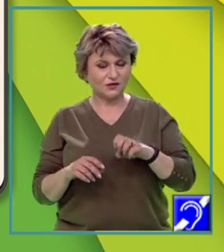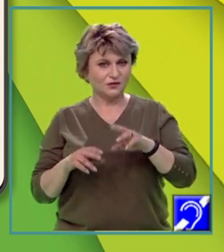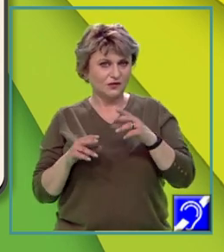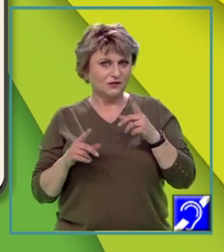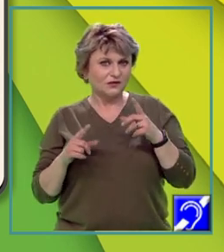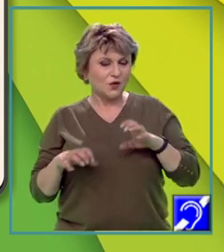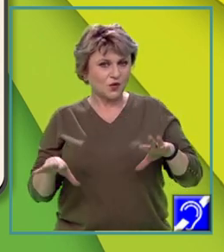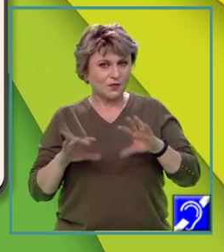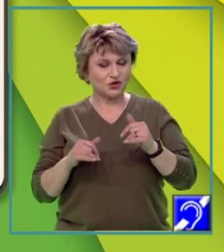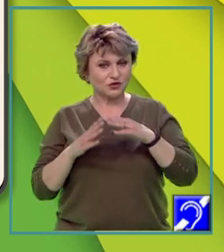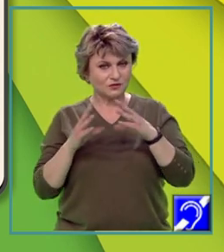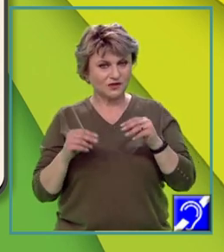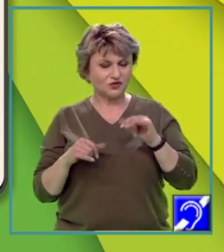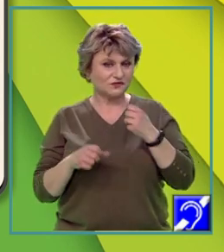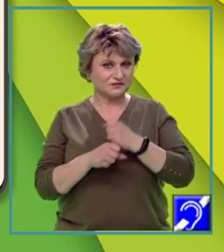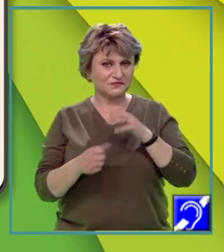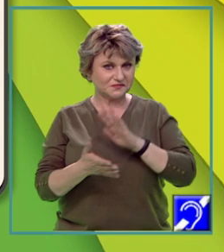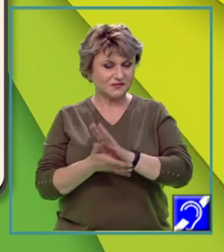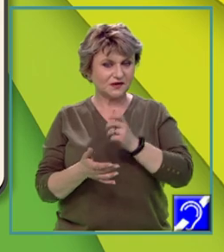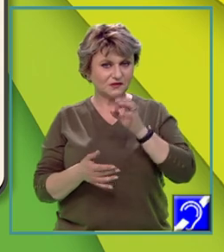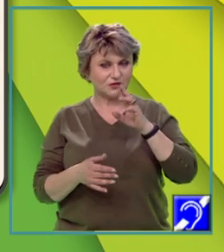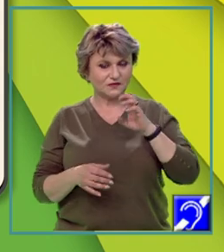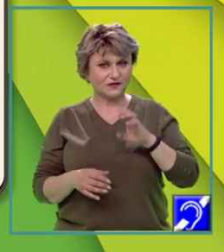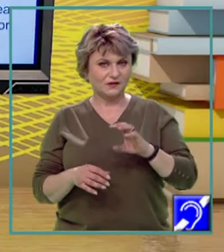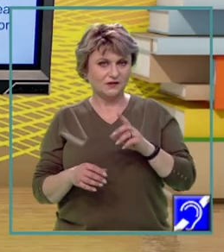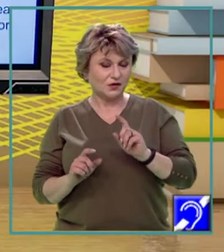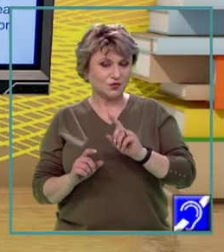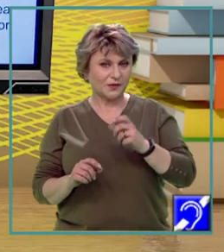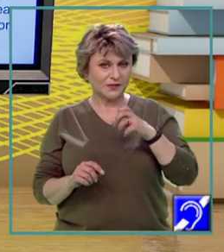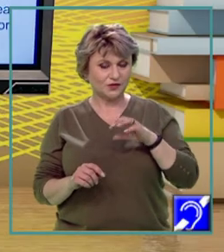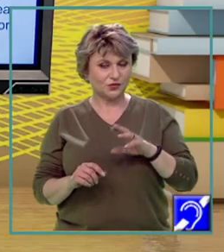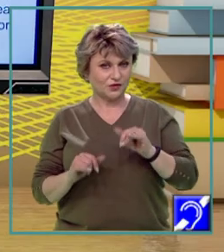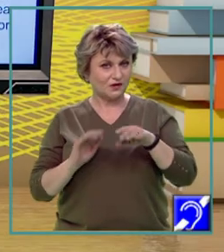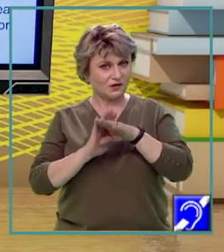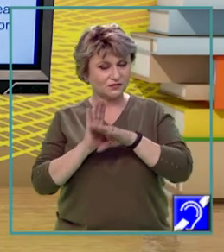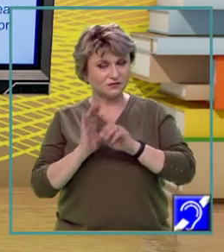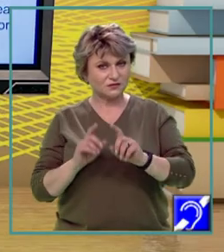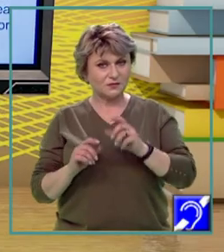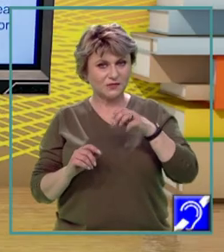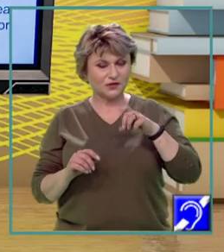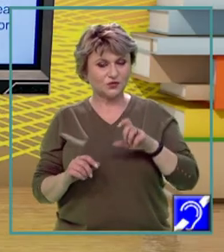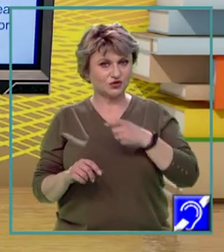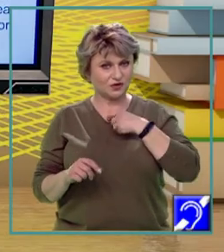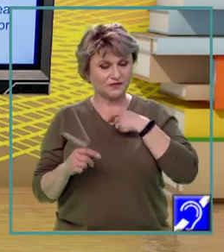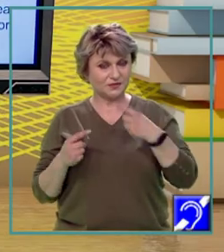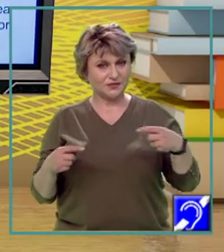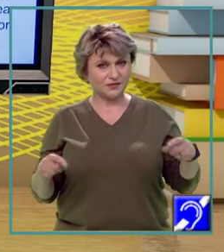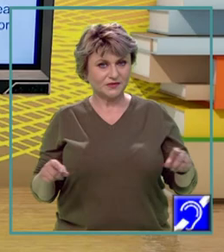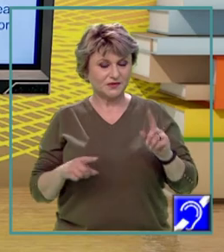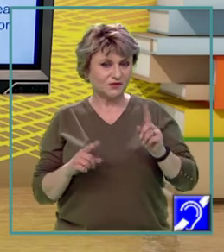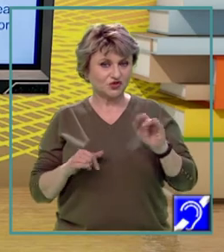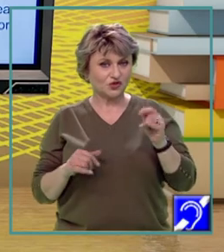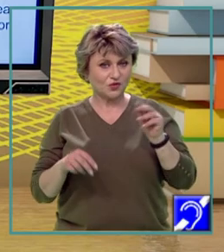și vom analiza impactul antropic asupra mediului. Caracteristicile mediului geografic difer în funcție de